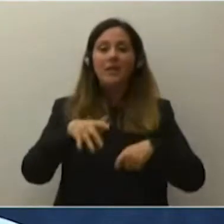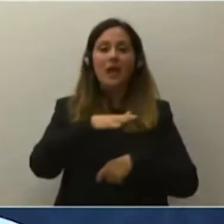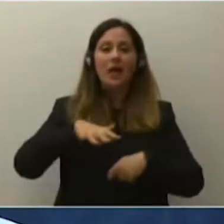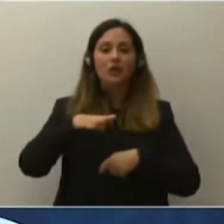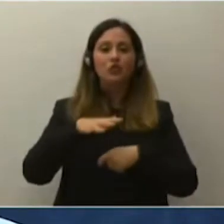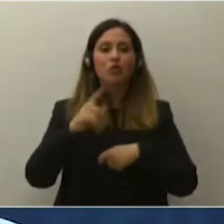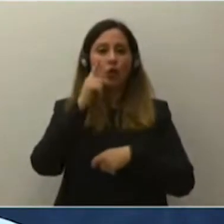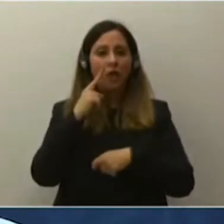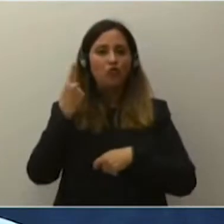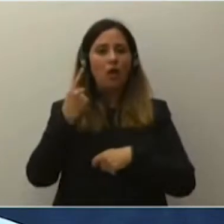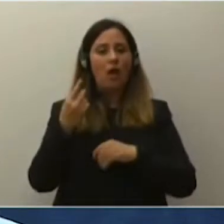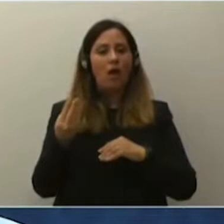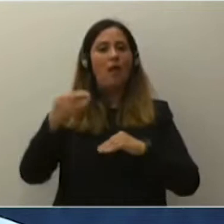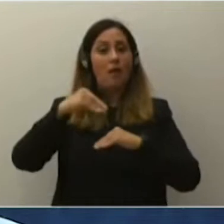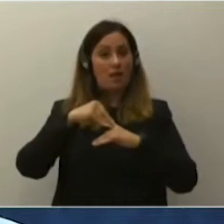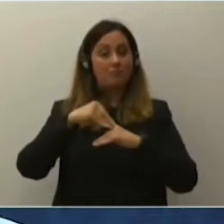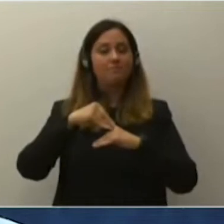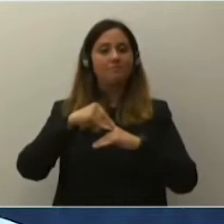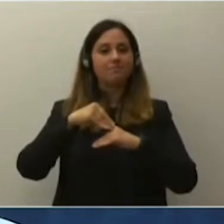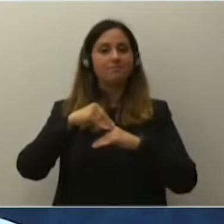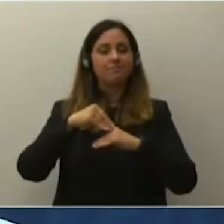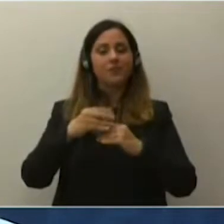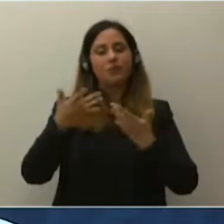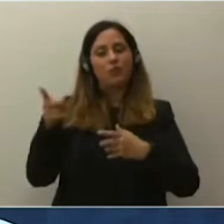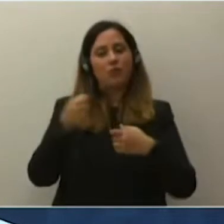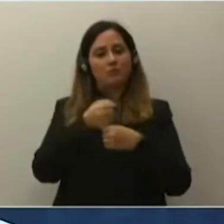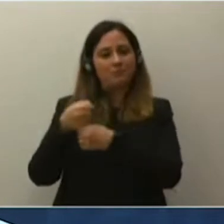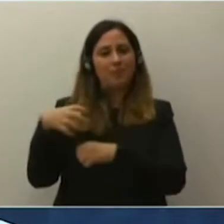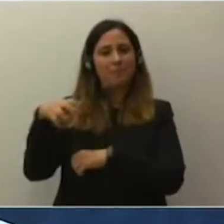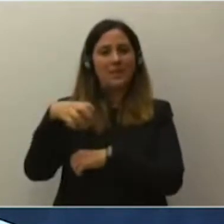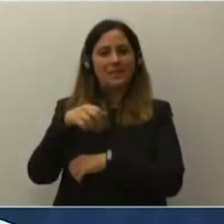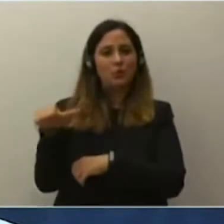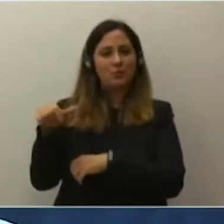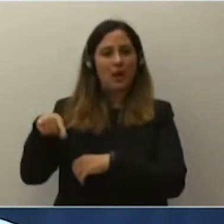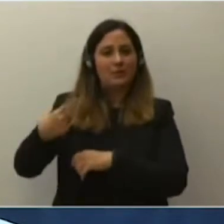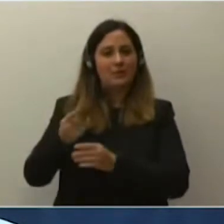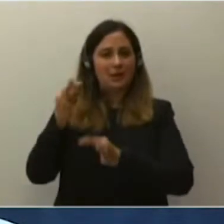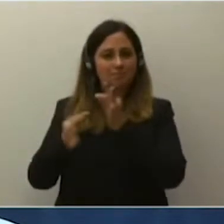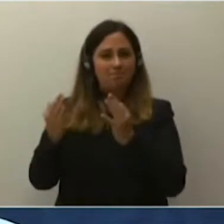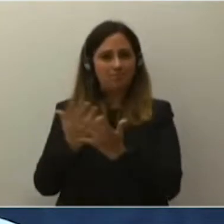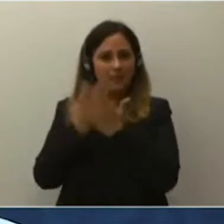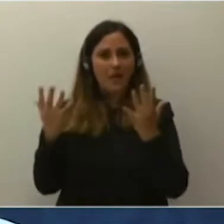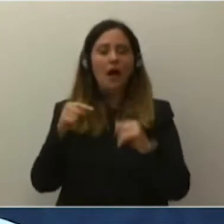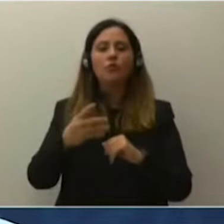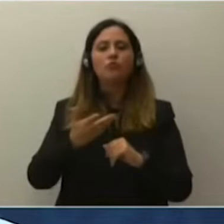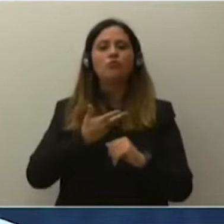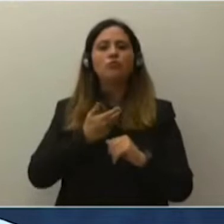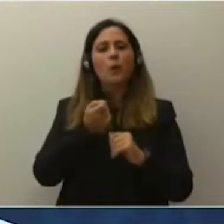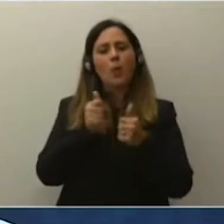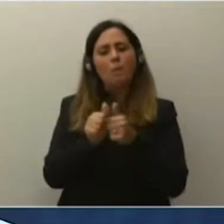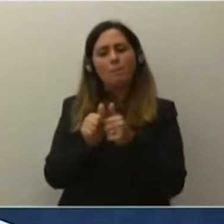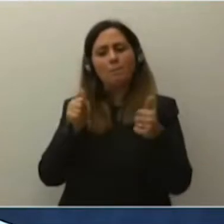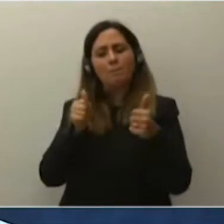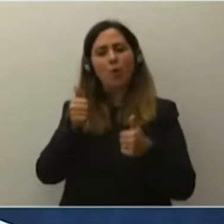come poi vi chiarirà il Ministro Speranza, ma introducono un cambiamento rispetto al passato, nel